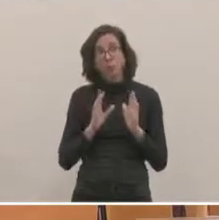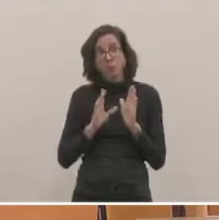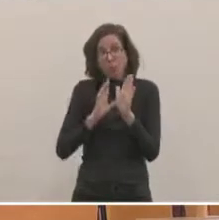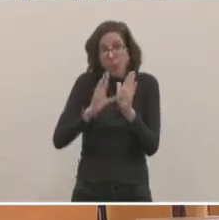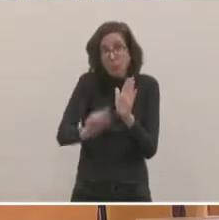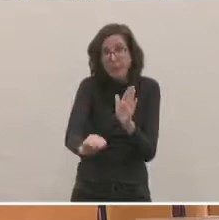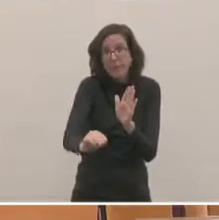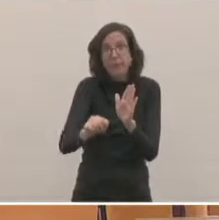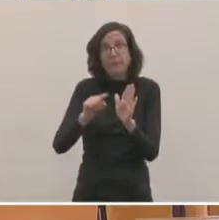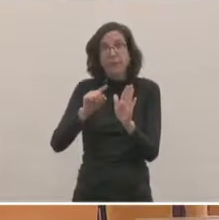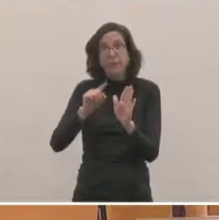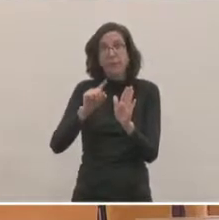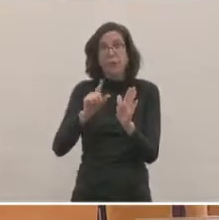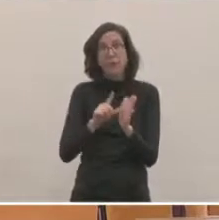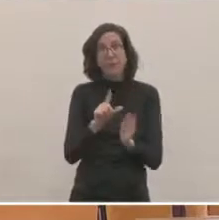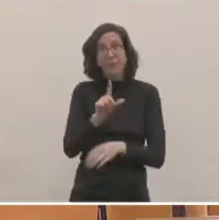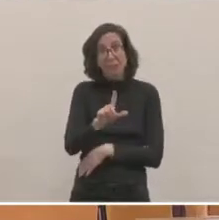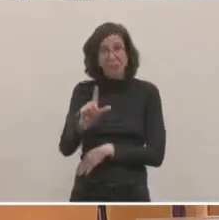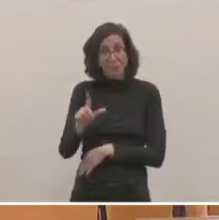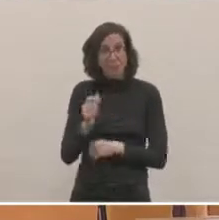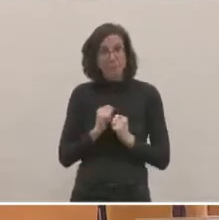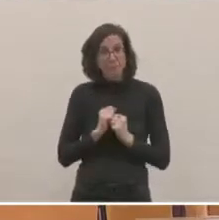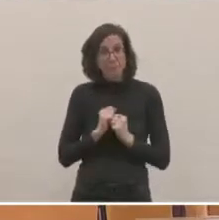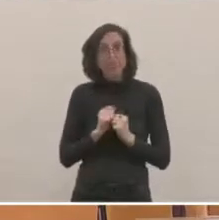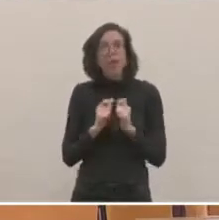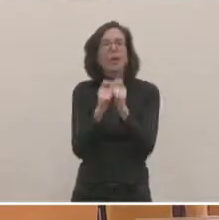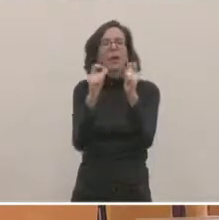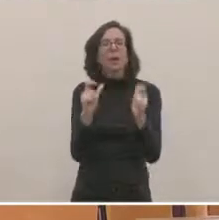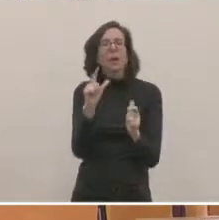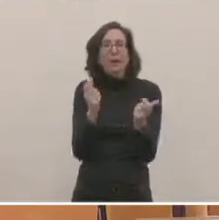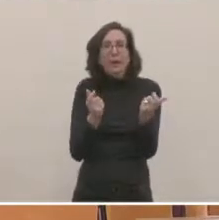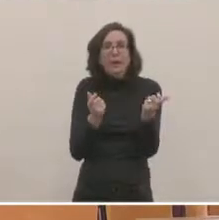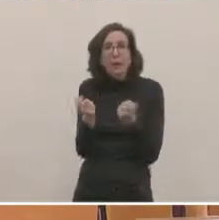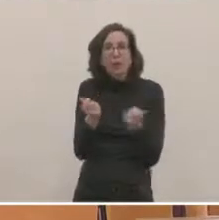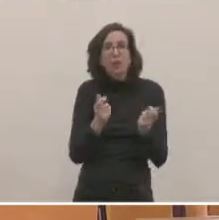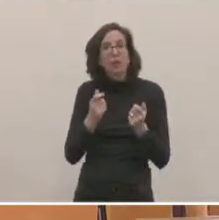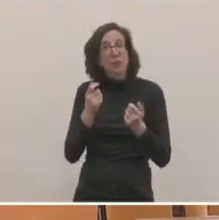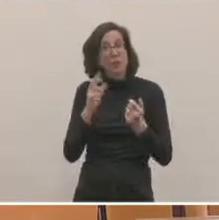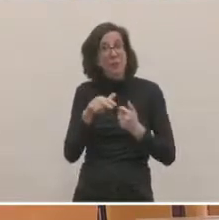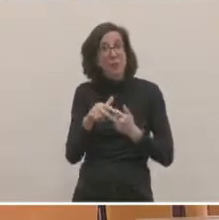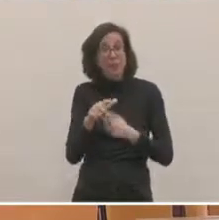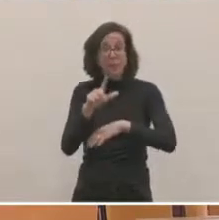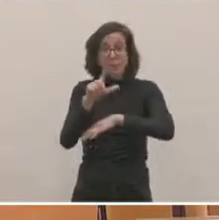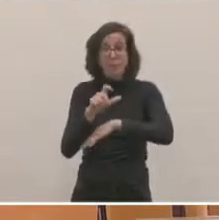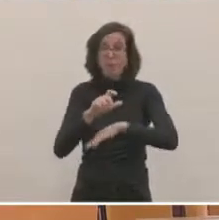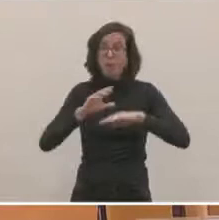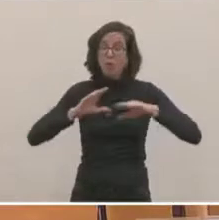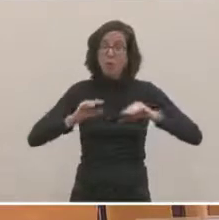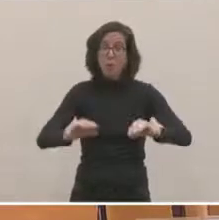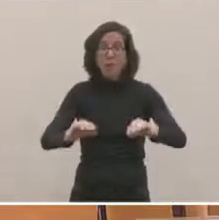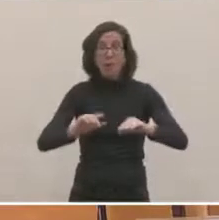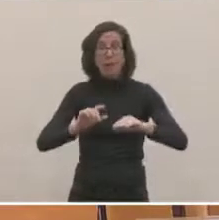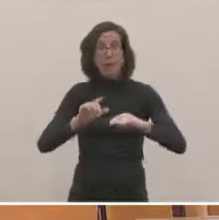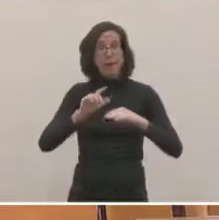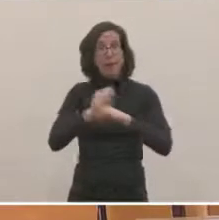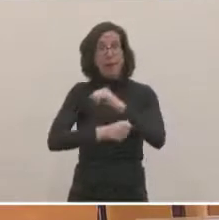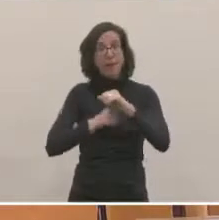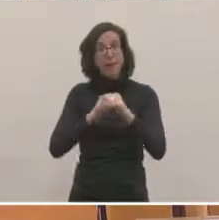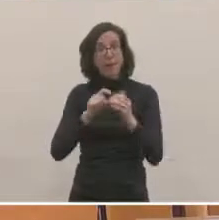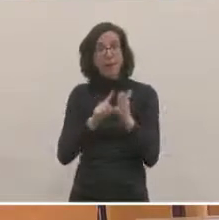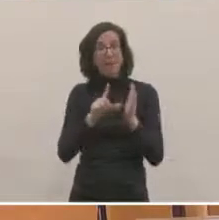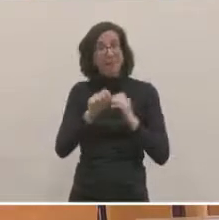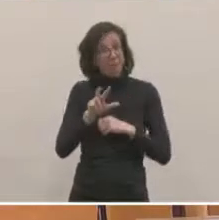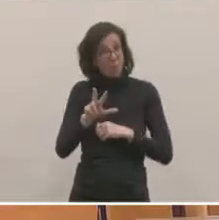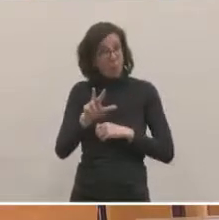car je vous rappelle que la régie sera opérationnelle le 1er janvier 2023. Quelques mots, maintenant, concernant la tarification.